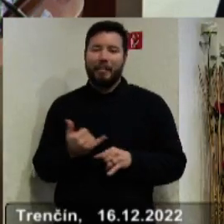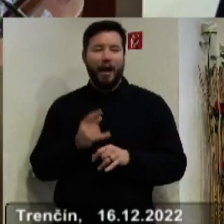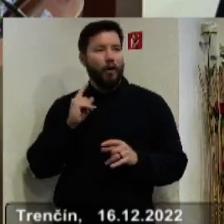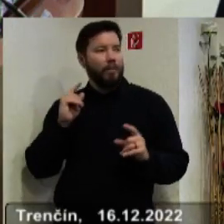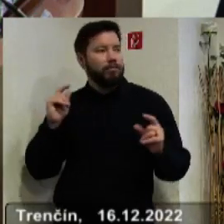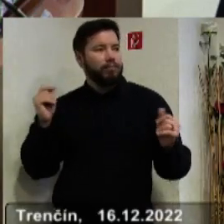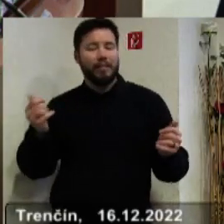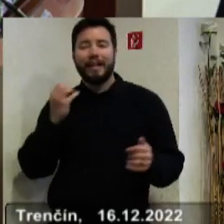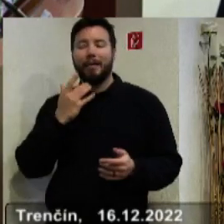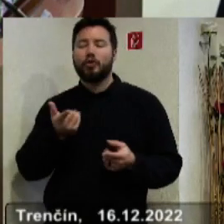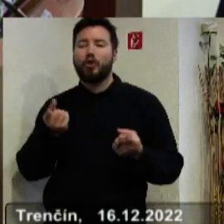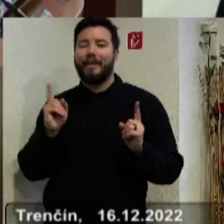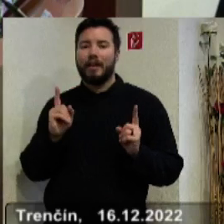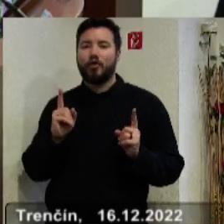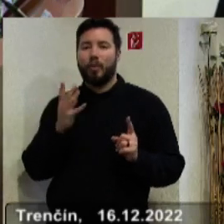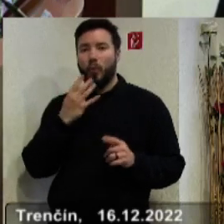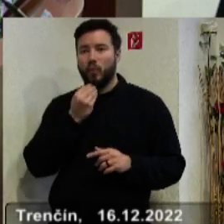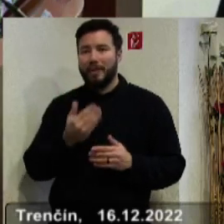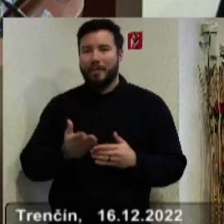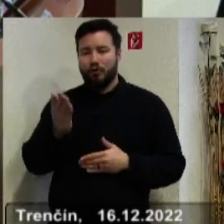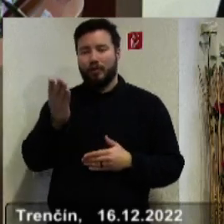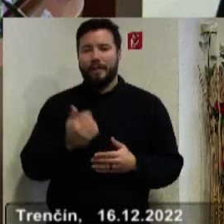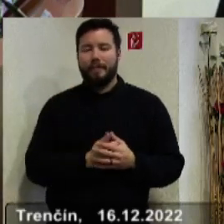mala vo chvíli, keby sa Slovensku darilo.